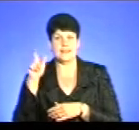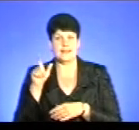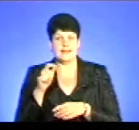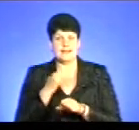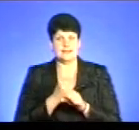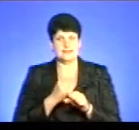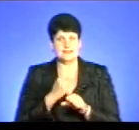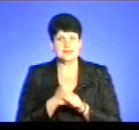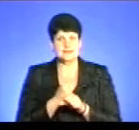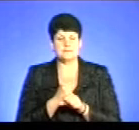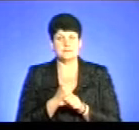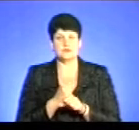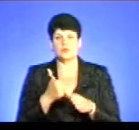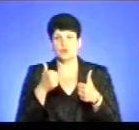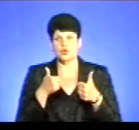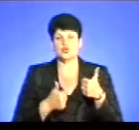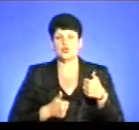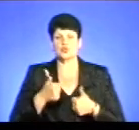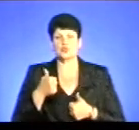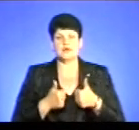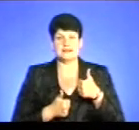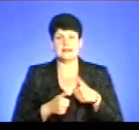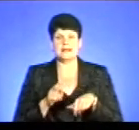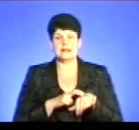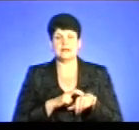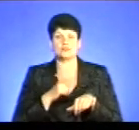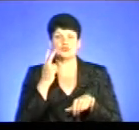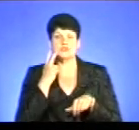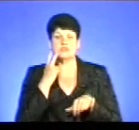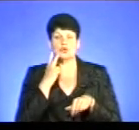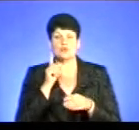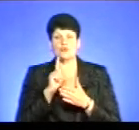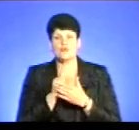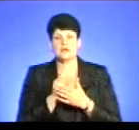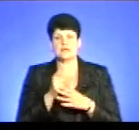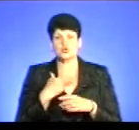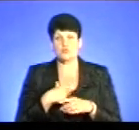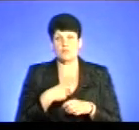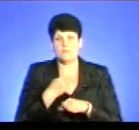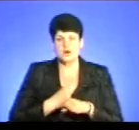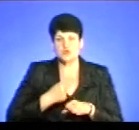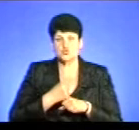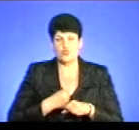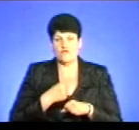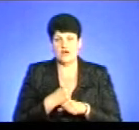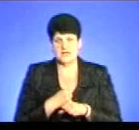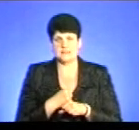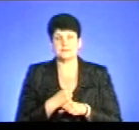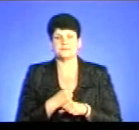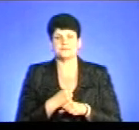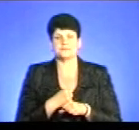здорової конкуренції. Тобто лікар постійно повинен над собою працювати, щоб